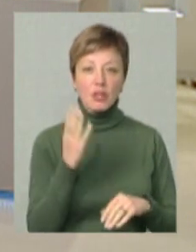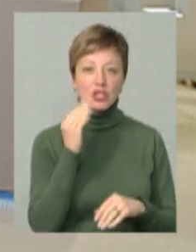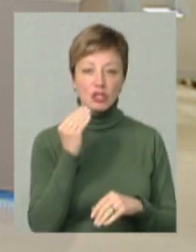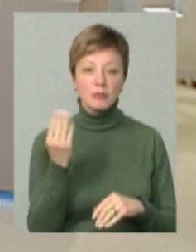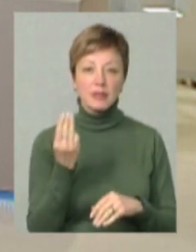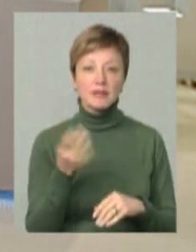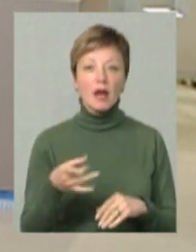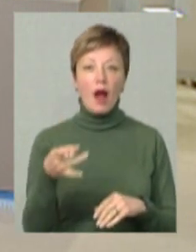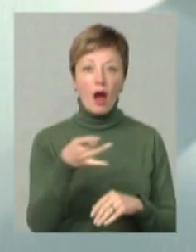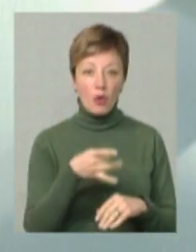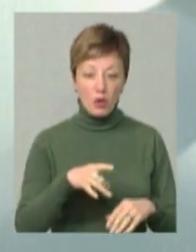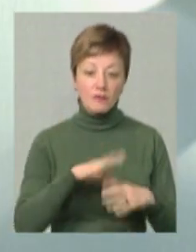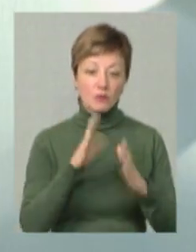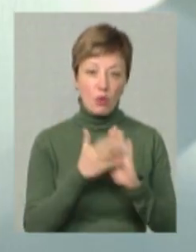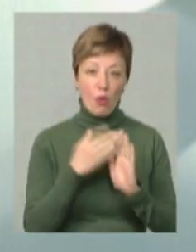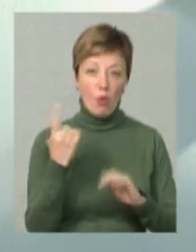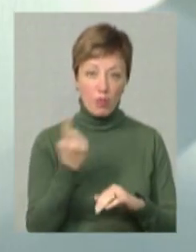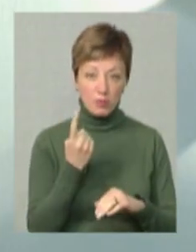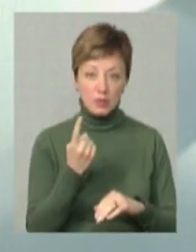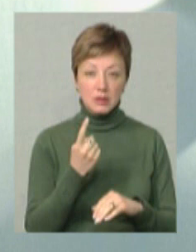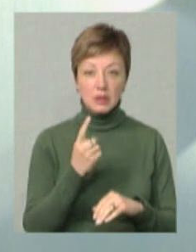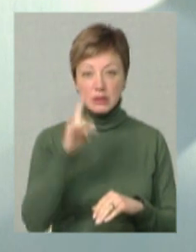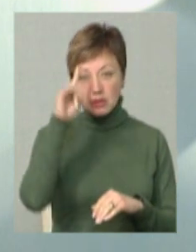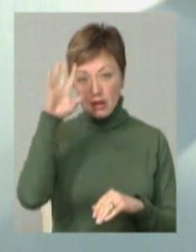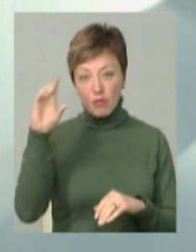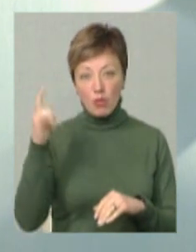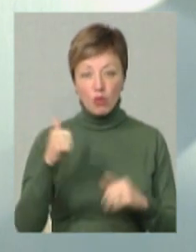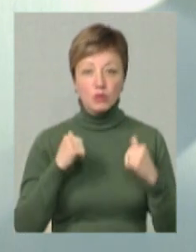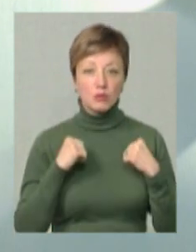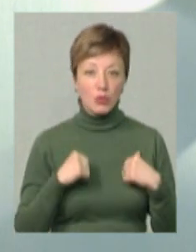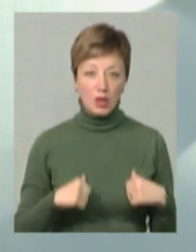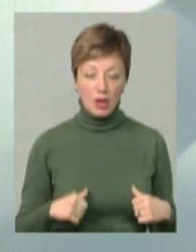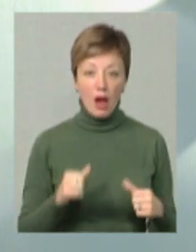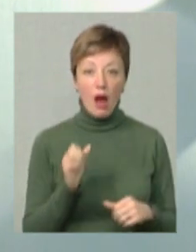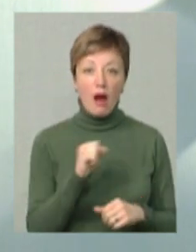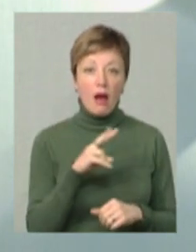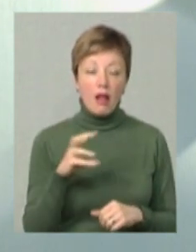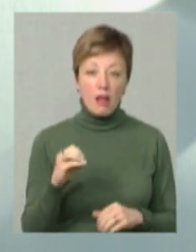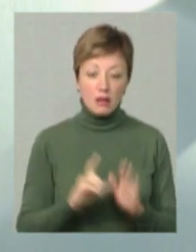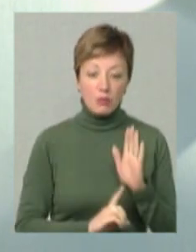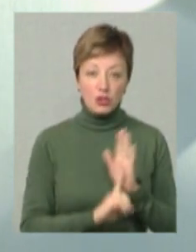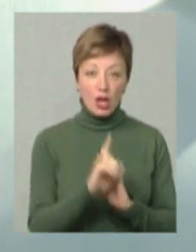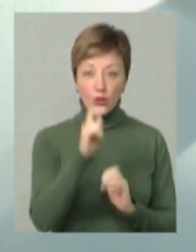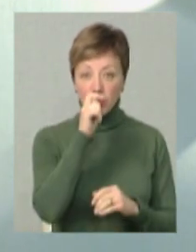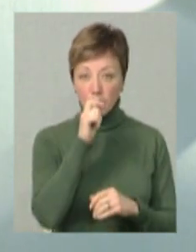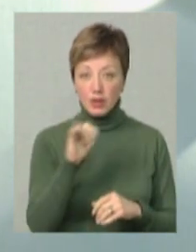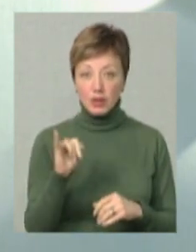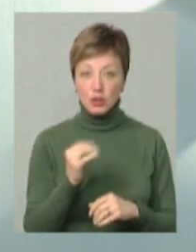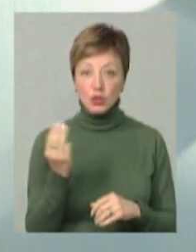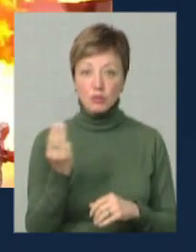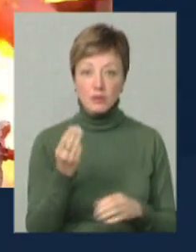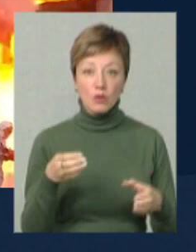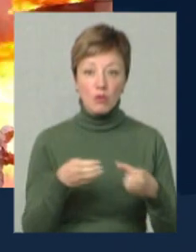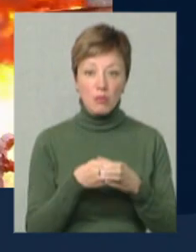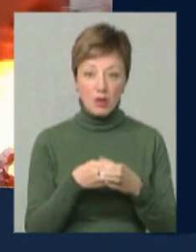як і область, загалом, дякувати Богу, відносно спокійні, але на початку квітня і в Шепатівську